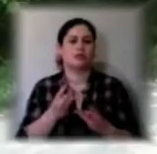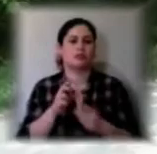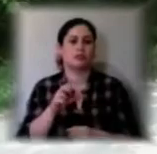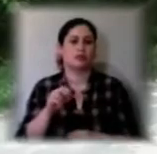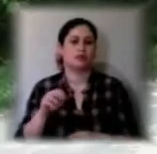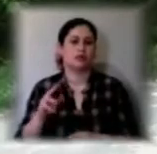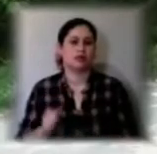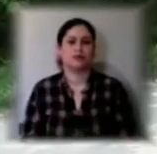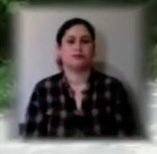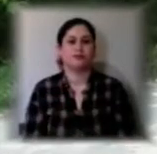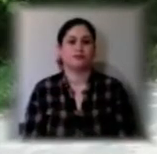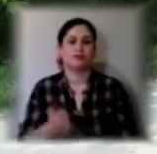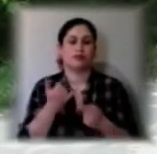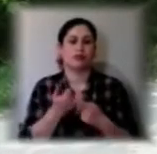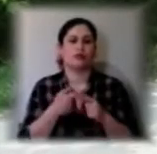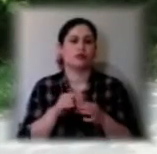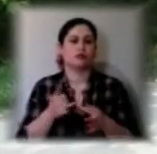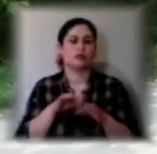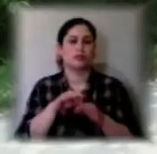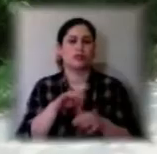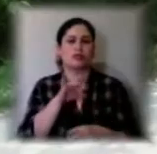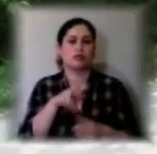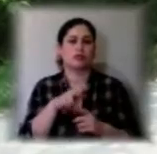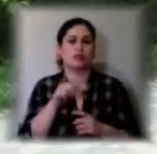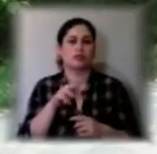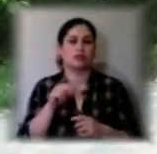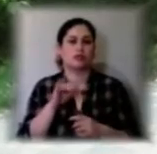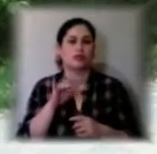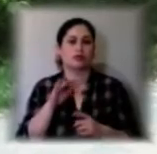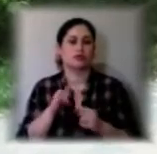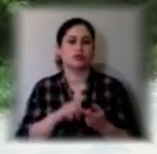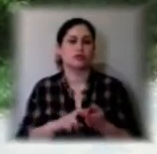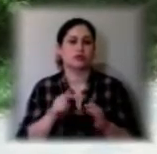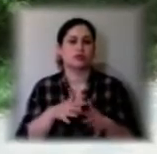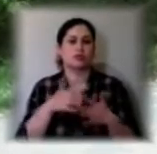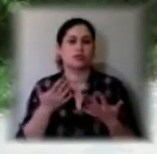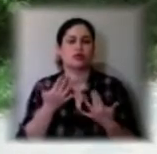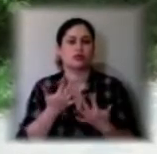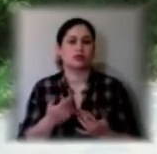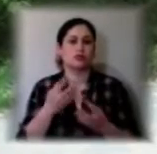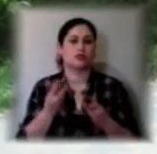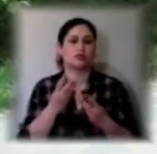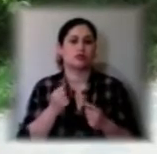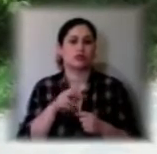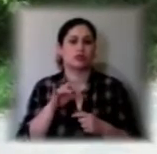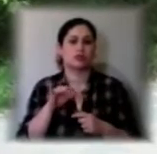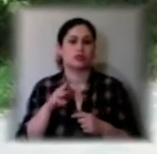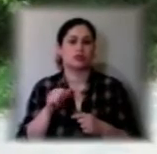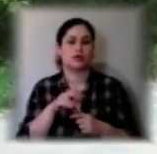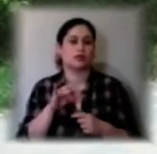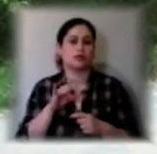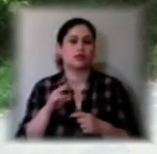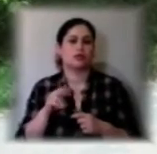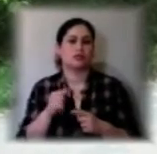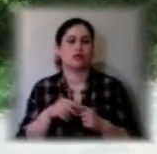Сьогодні проходить рейд в дачних кооперативах у зв'язку з збільшення кількості пожеж на присадибних ділянках та